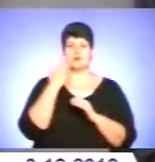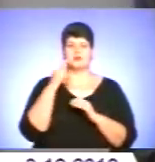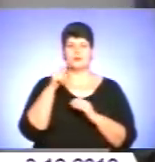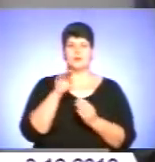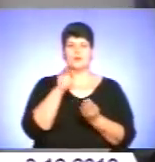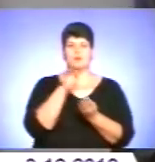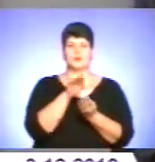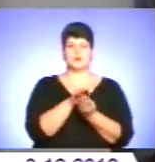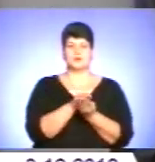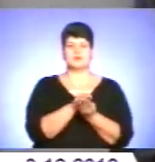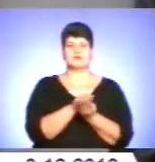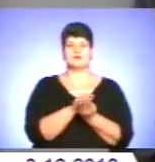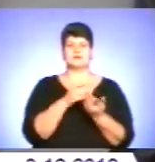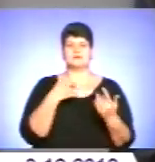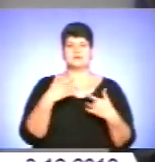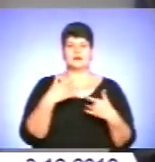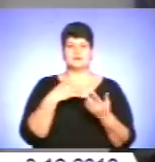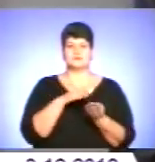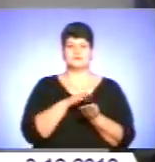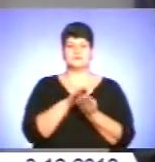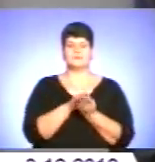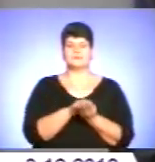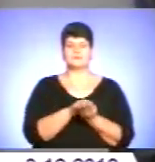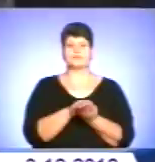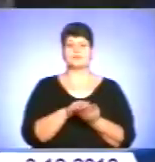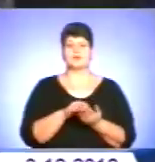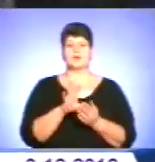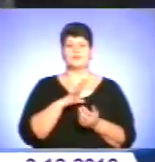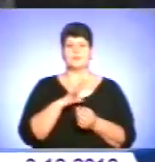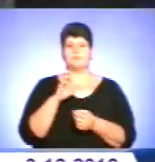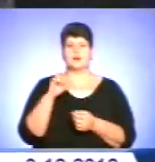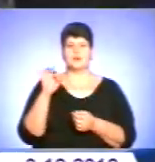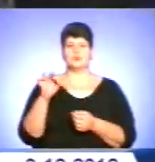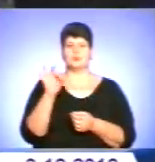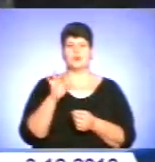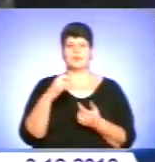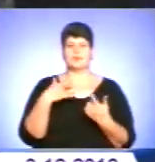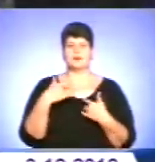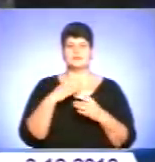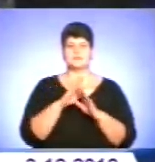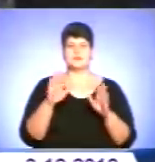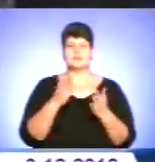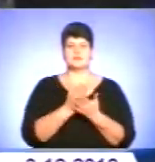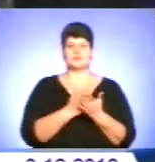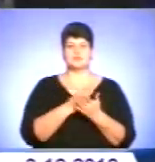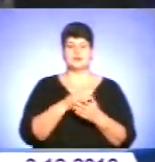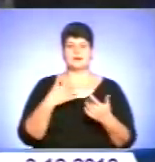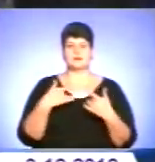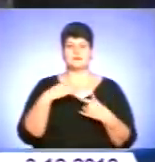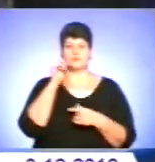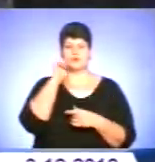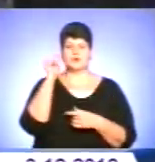виносили сцени драмтеатру. І баладу про театр заспіває заслужений артист України